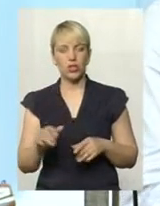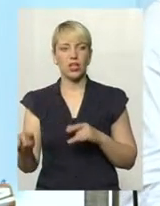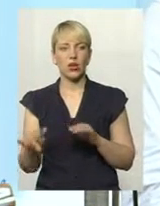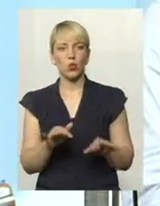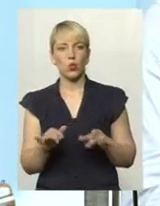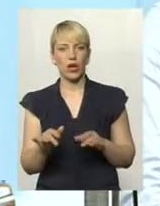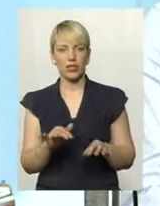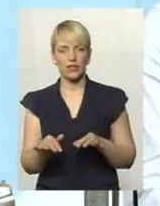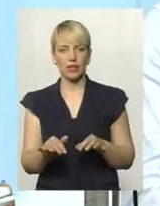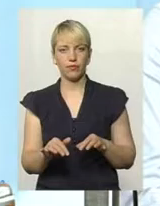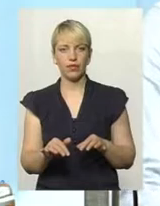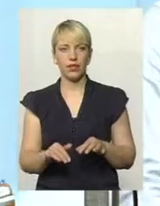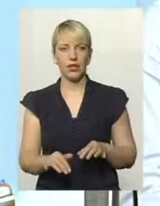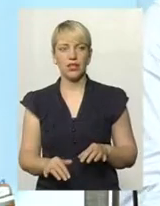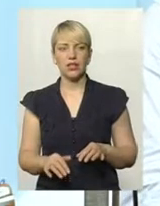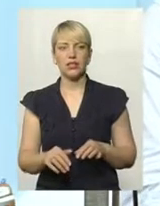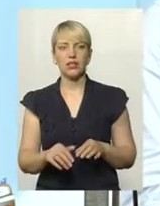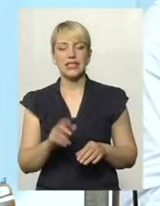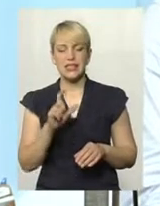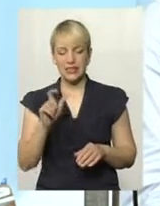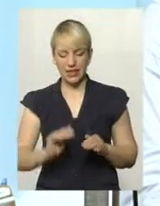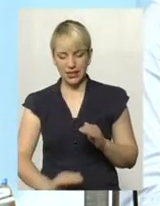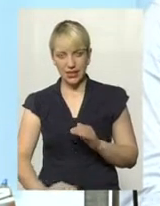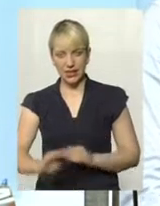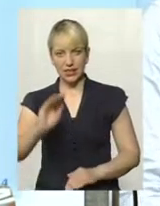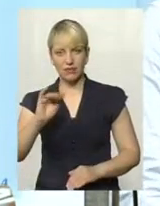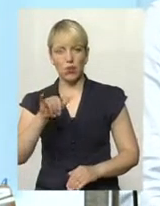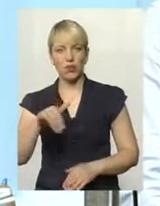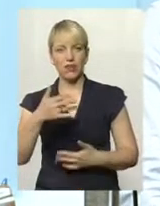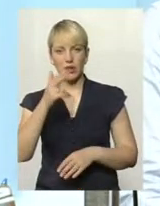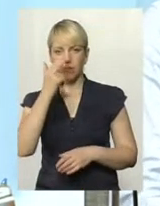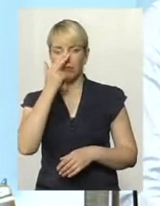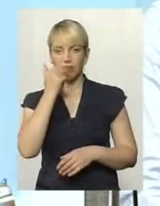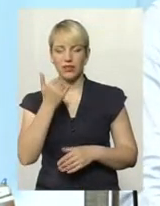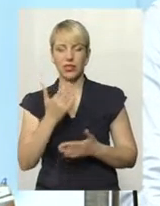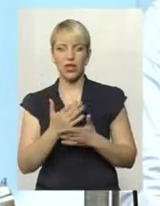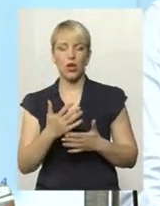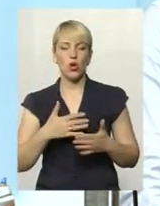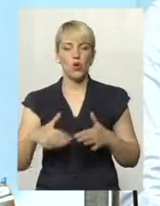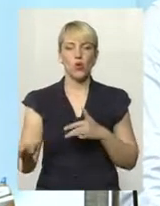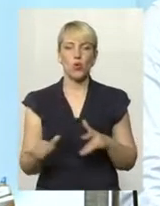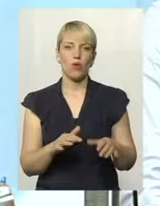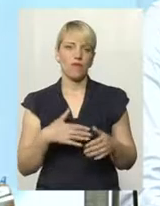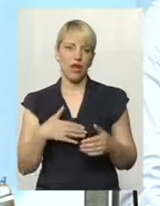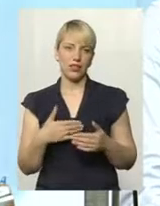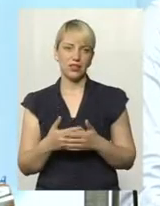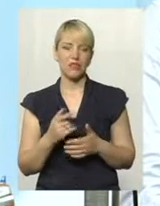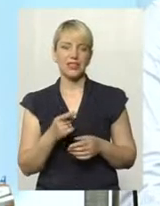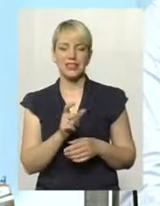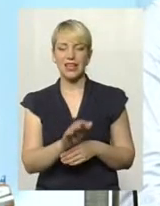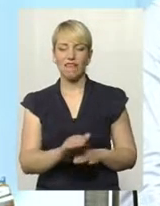Савич казав, з дитячого садочка, в неї вже привита ця рухова активність. І вони вже, виходить,